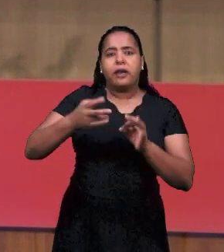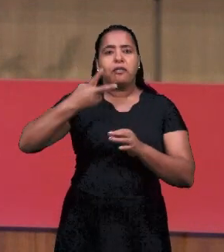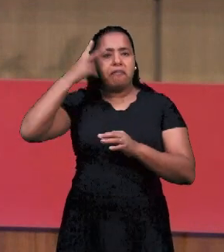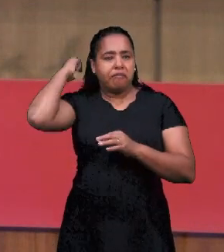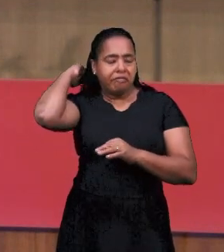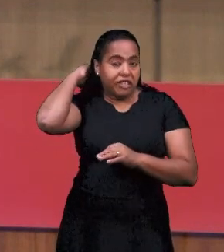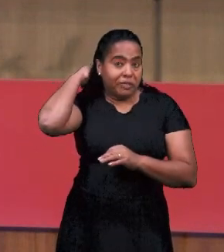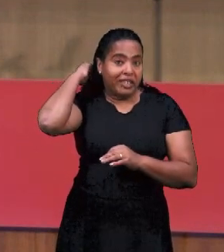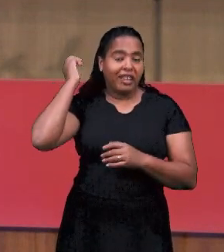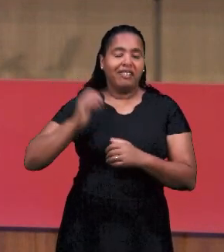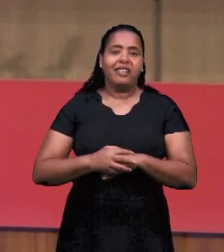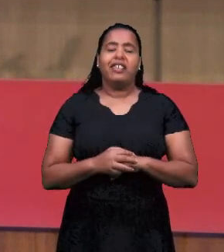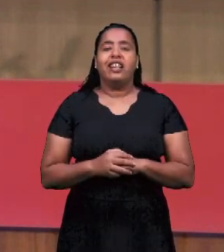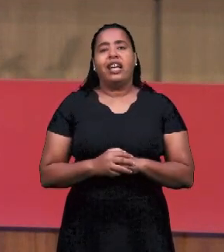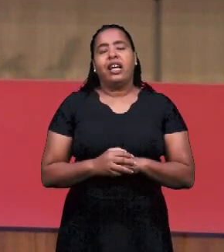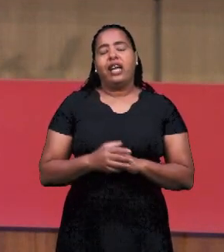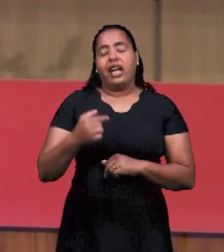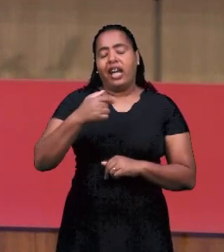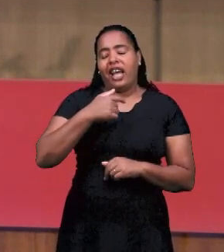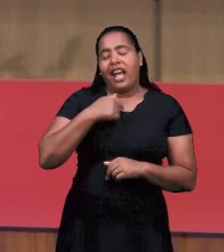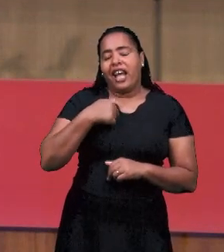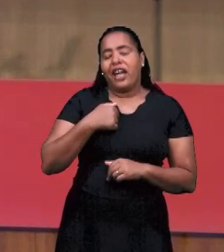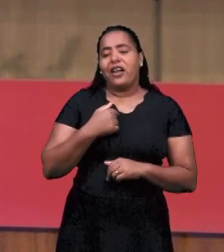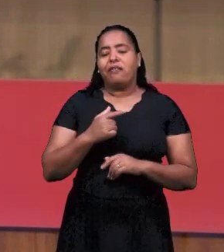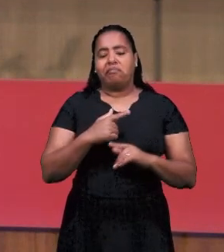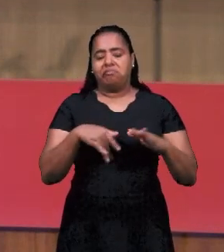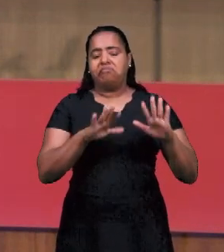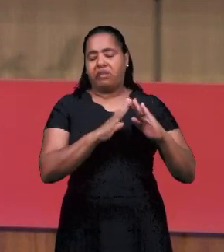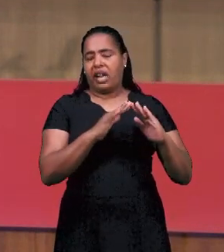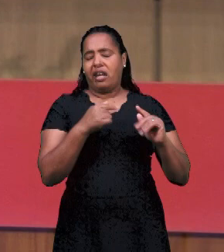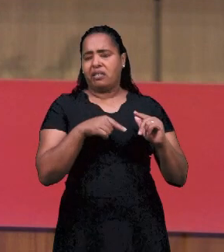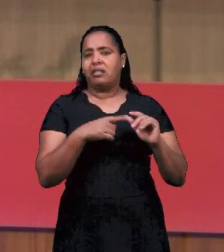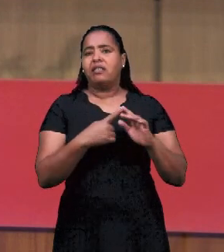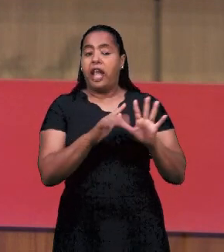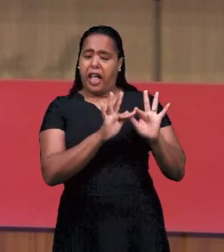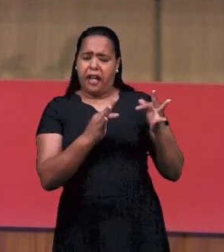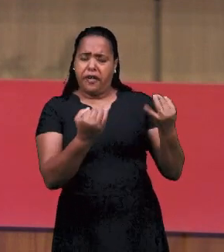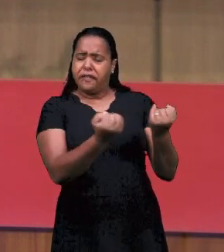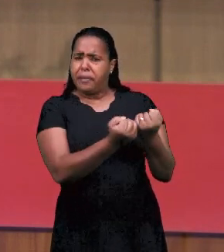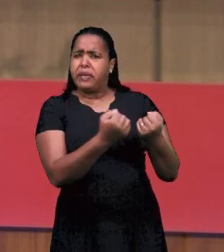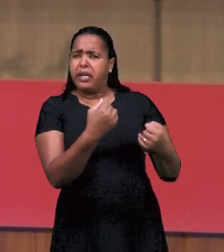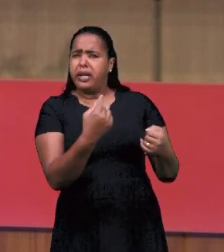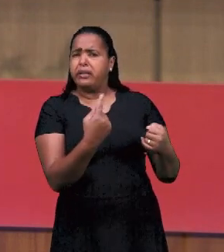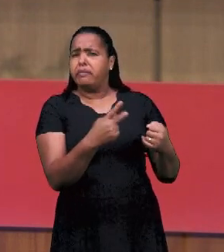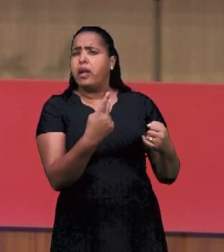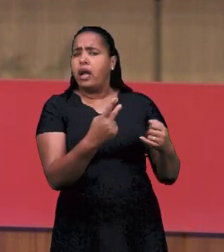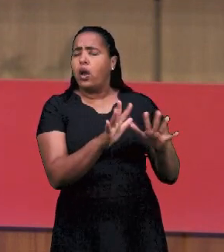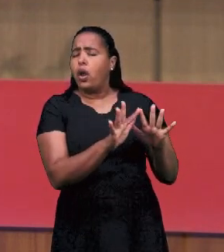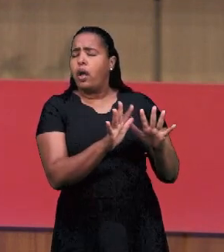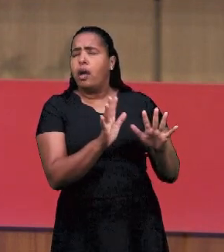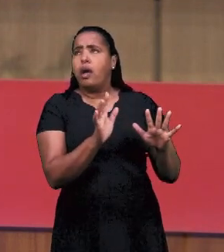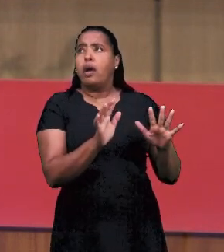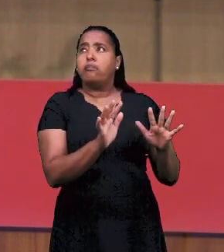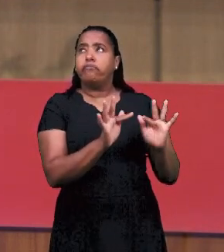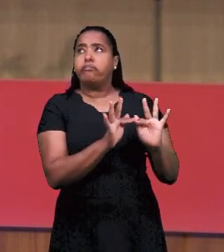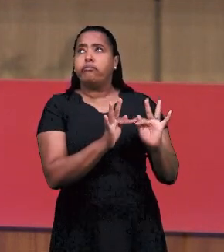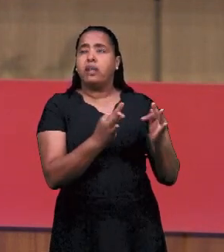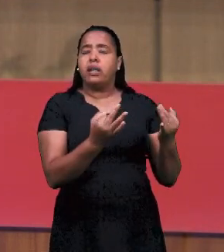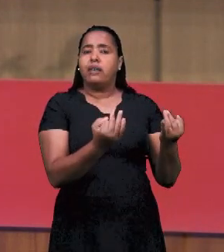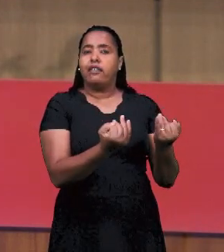Мы изучали, мы подготавливались поступать в институт, сдавать вступительные экзамены.